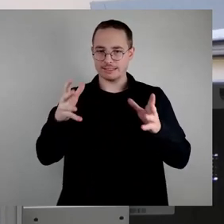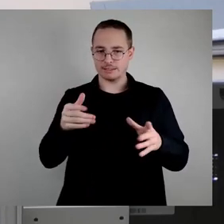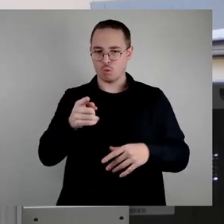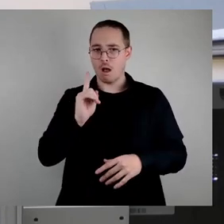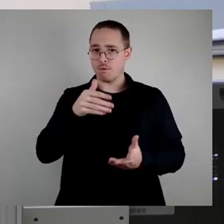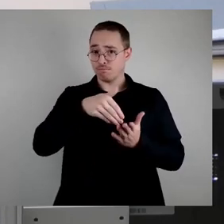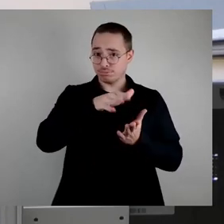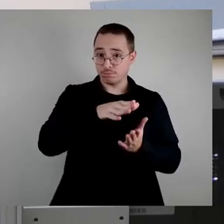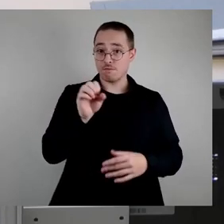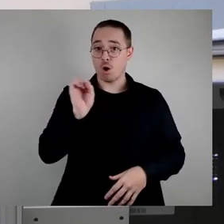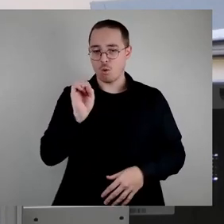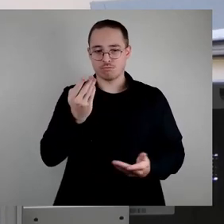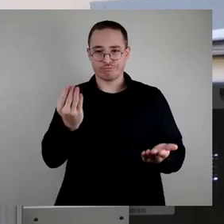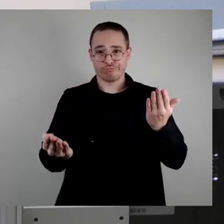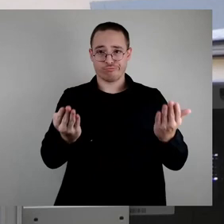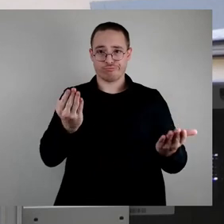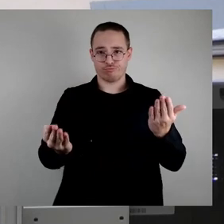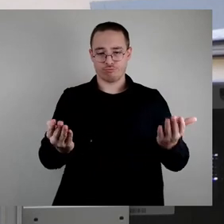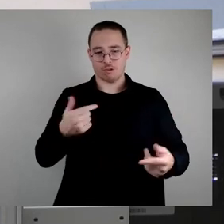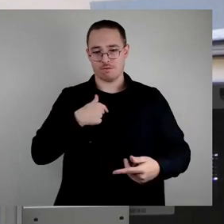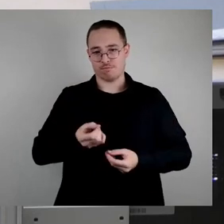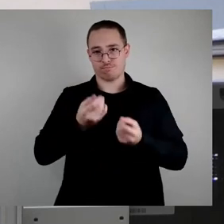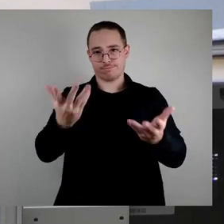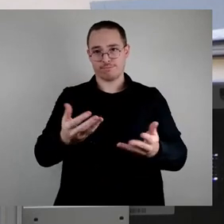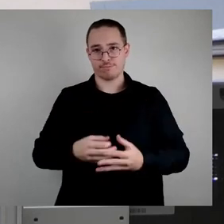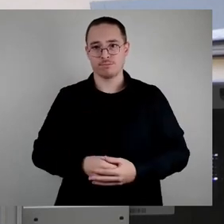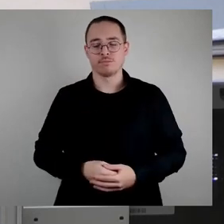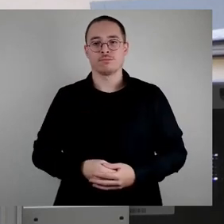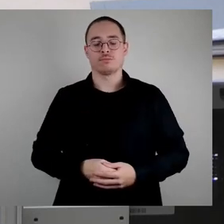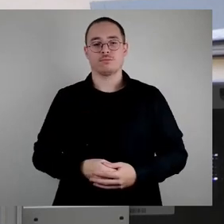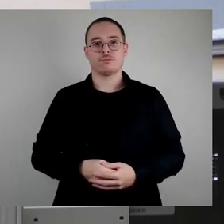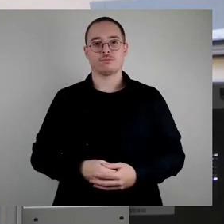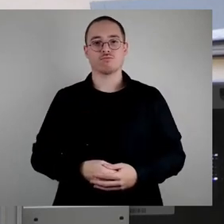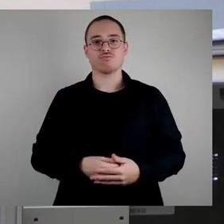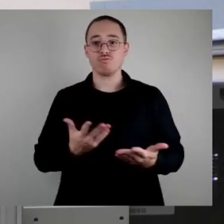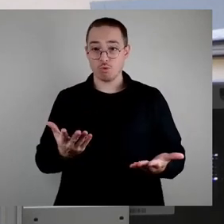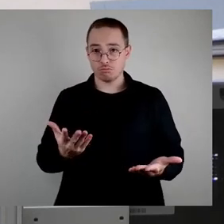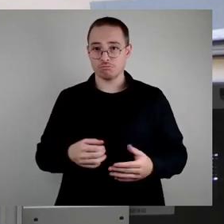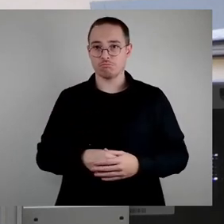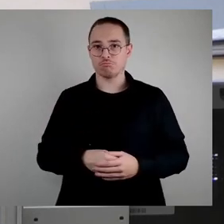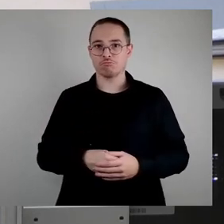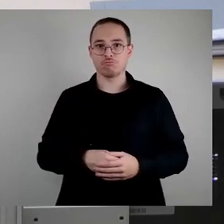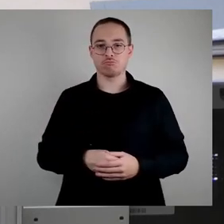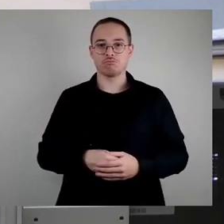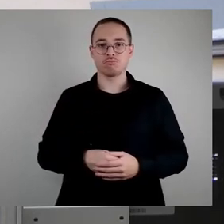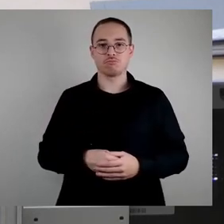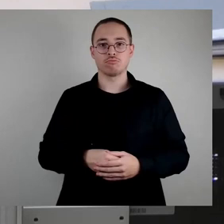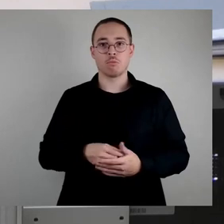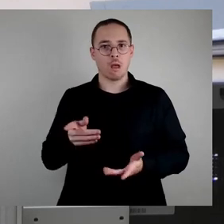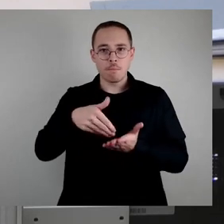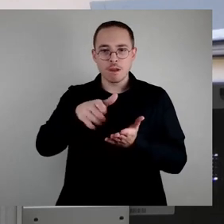Und zwar, der Grund für die Ablehnung war,